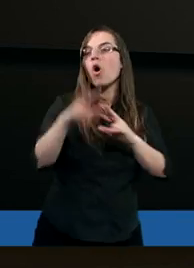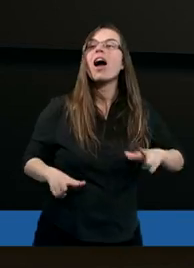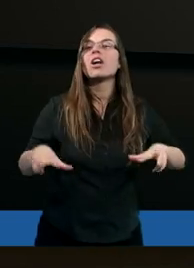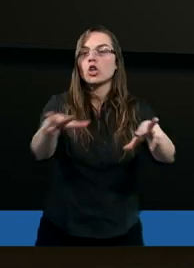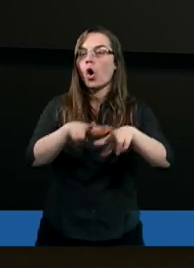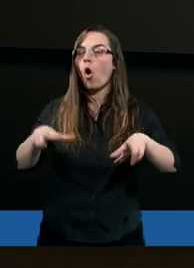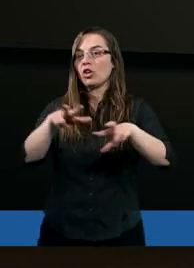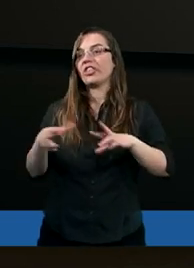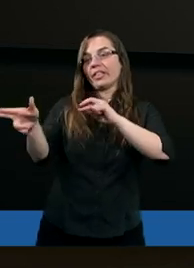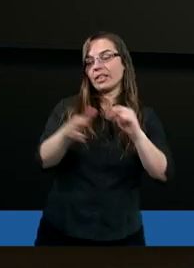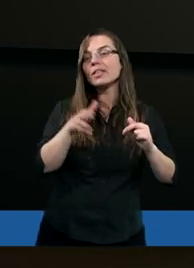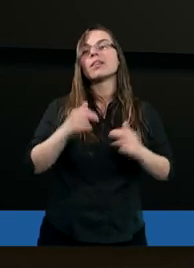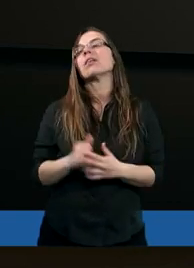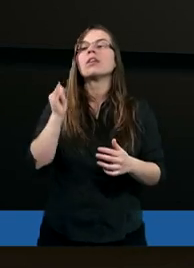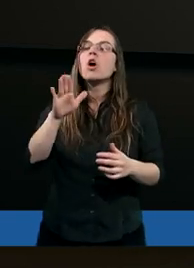rodziny.